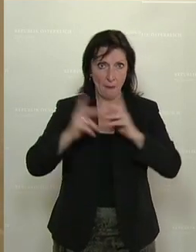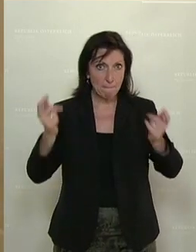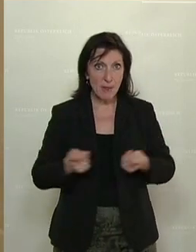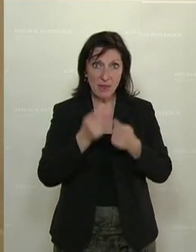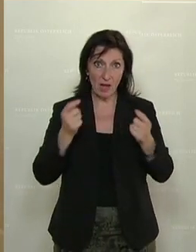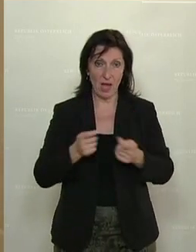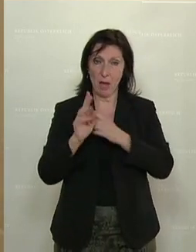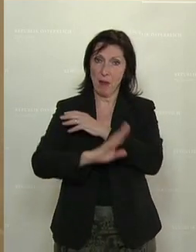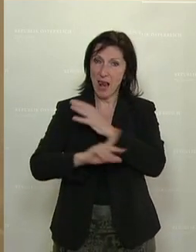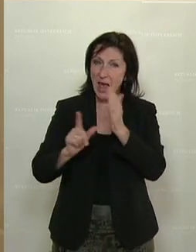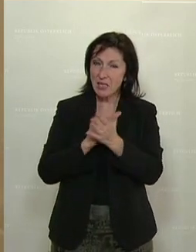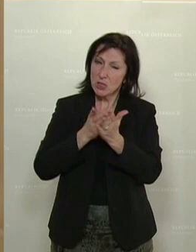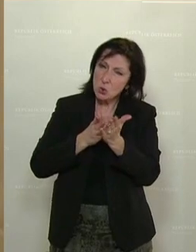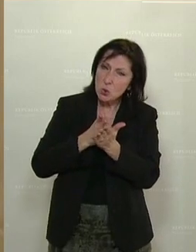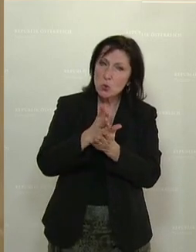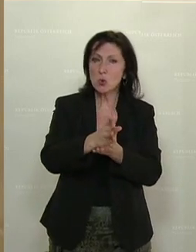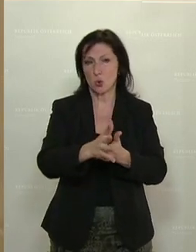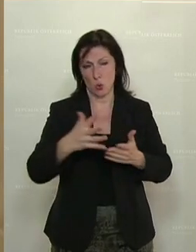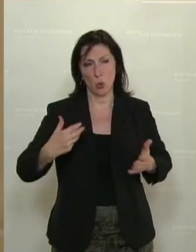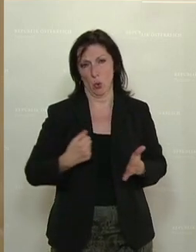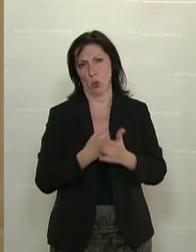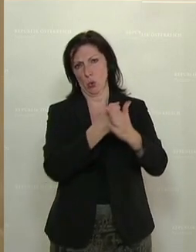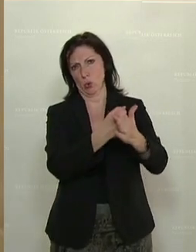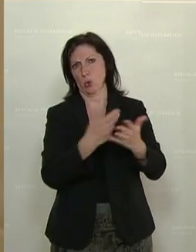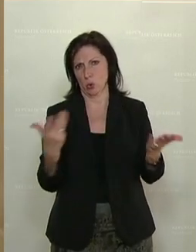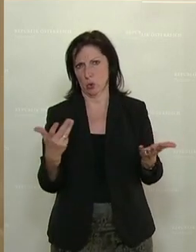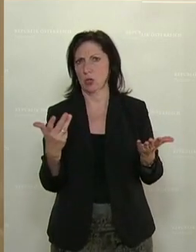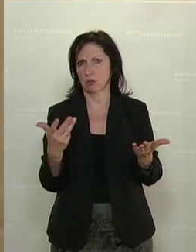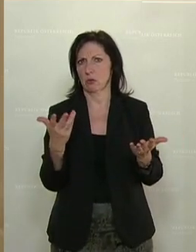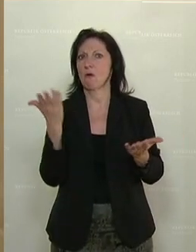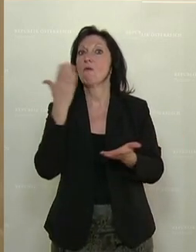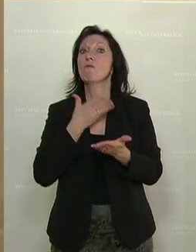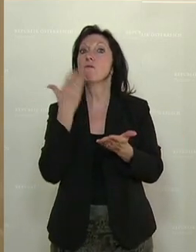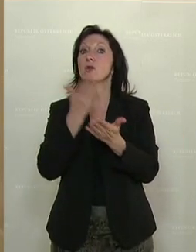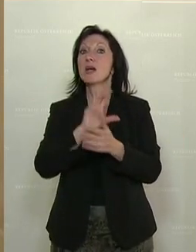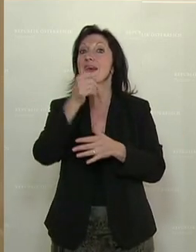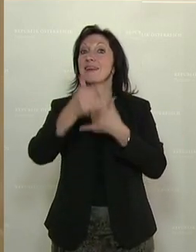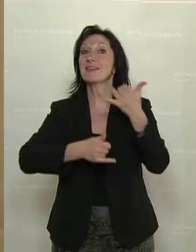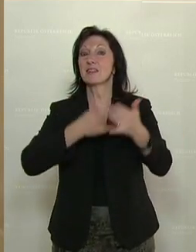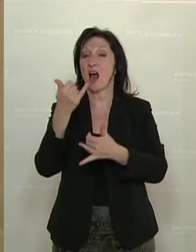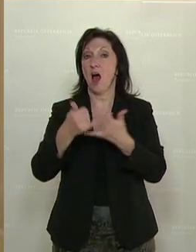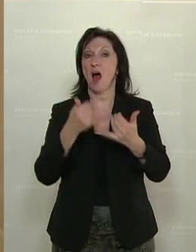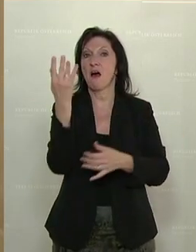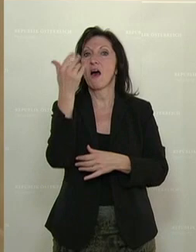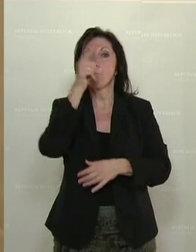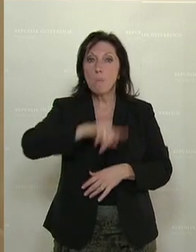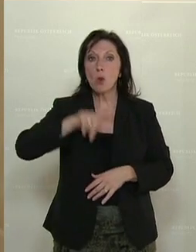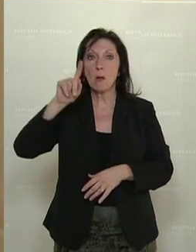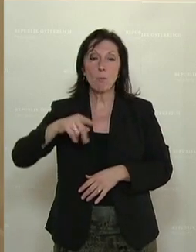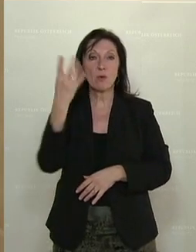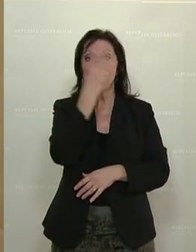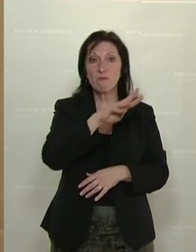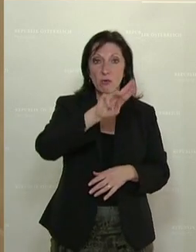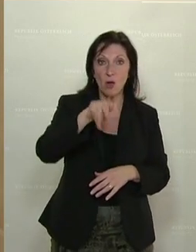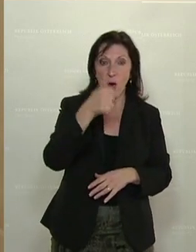die gesamte Lehrzeit unterstützt wird. Und das geht in einer Größenordnung, der Vorschlag ist eben im ersten Jahr 400 Euro pro Monat, das ergibt 5